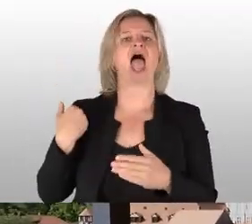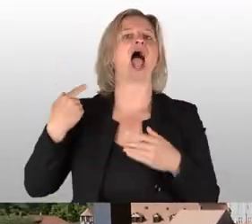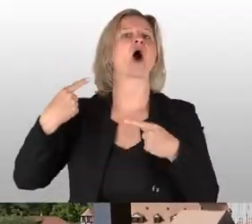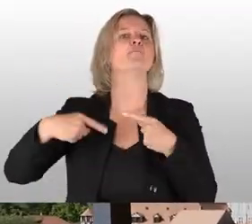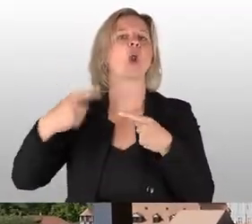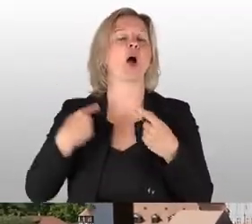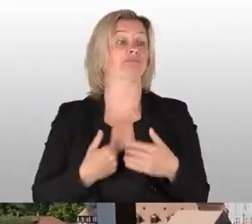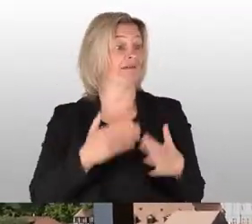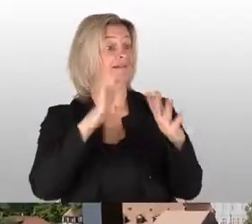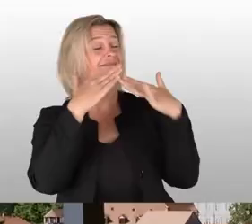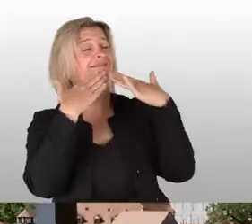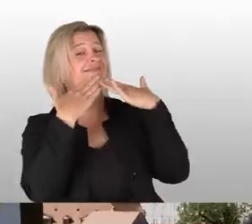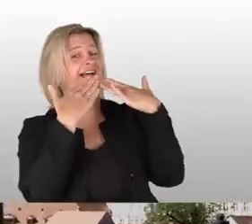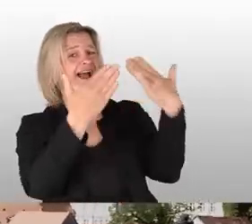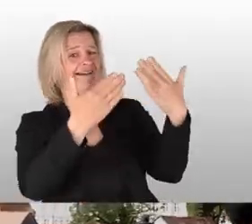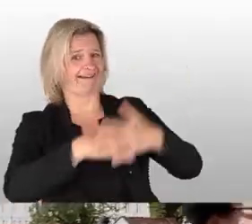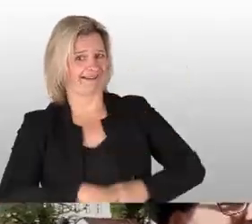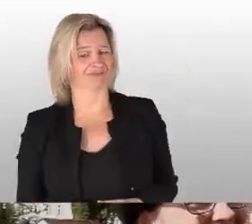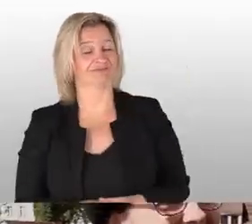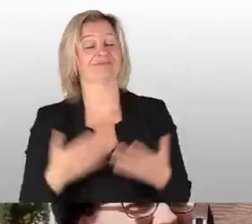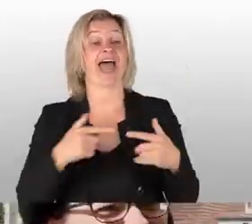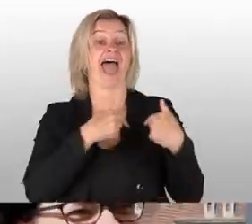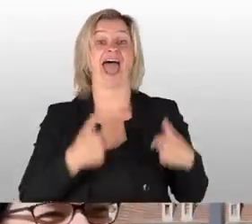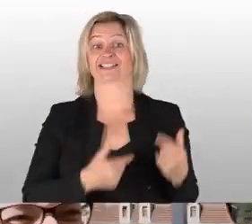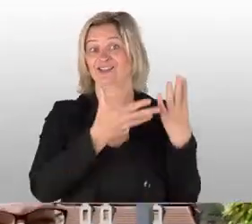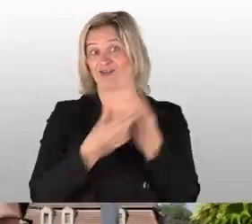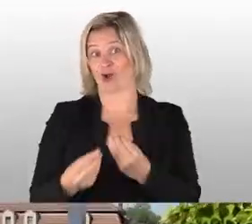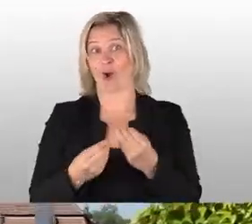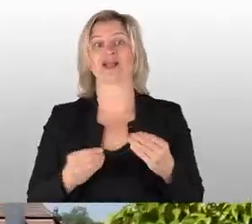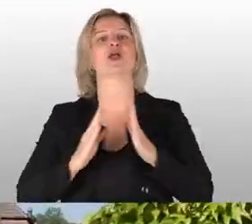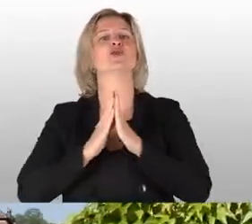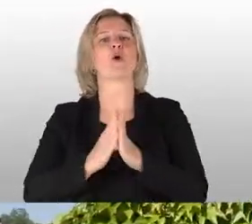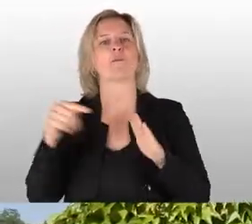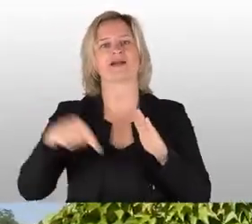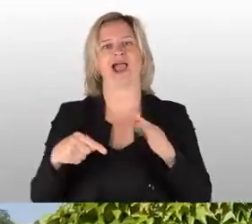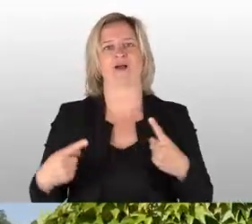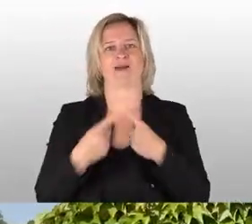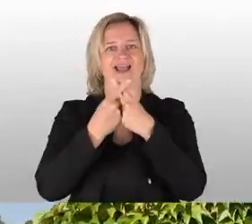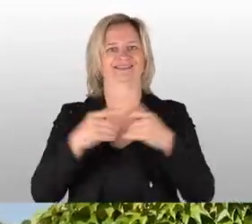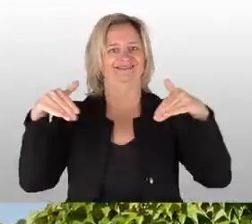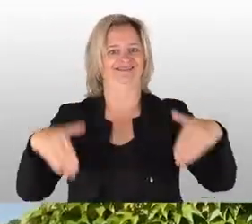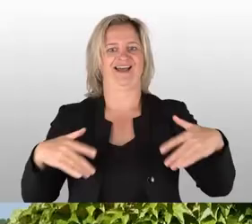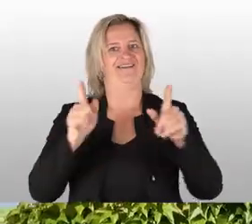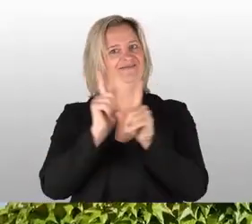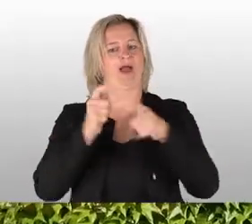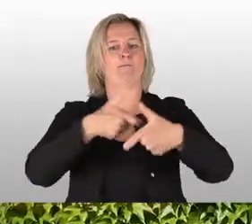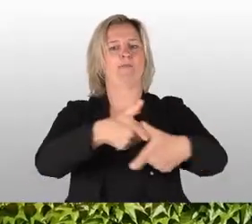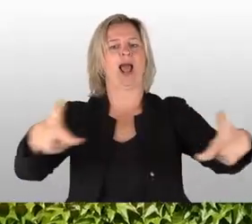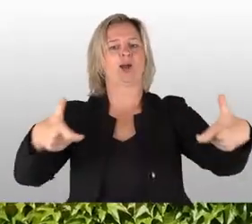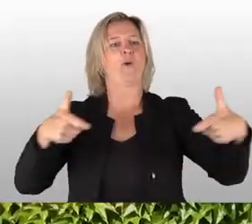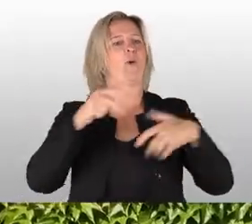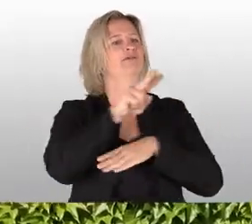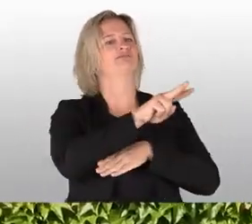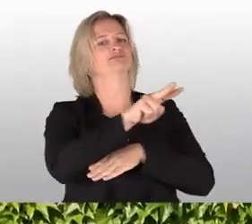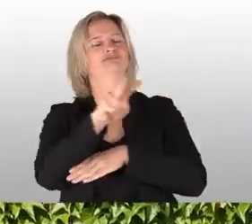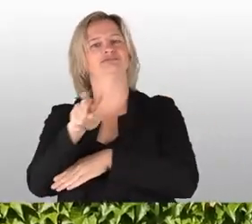selber vor. Danke erstmal und recht herzlich willkommen hier bei uns im Domkeller zu Meisten, den Balkon schlechthin.